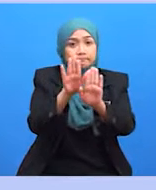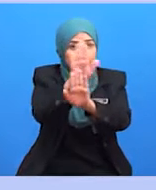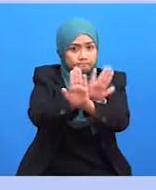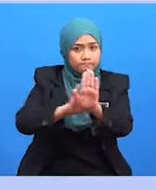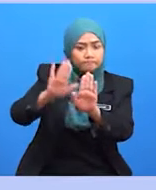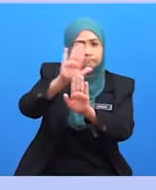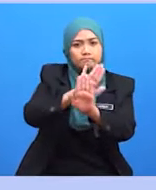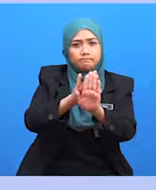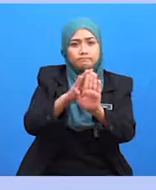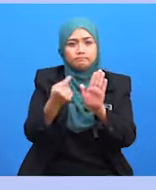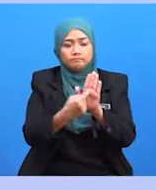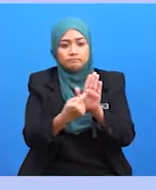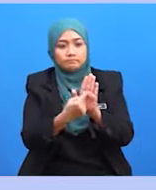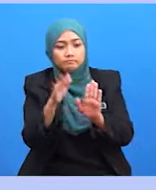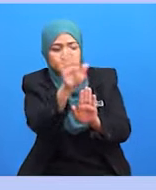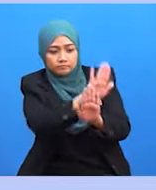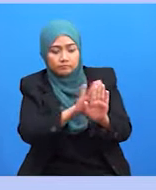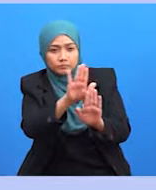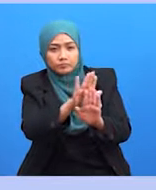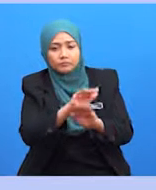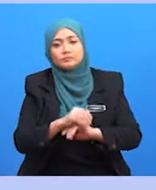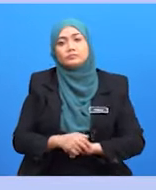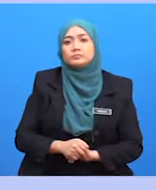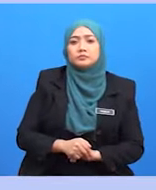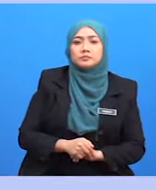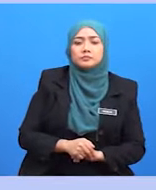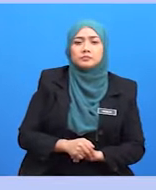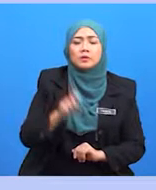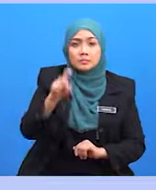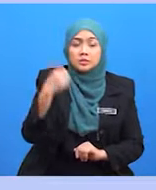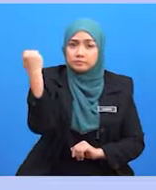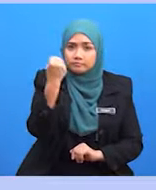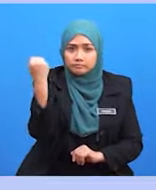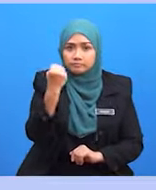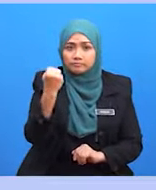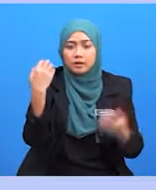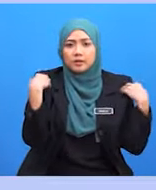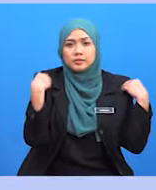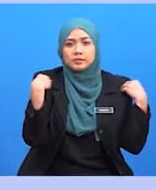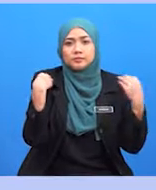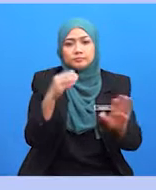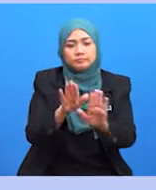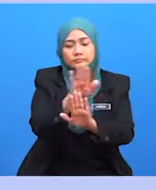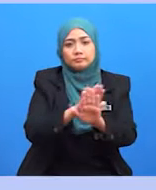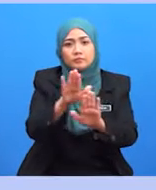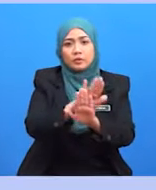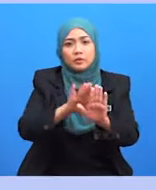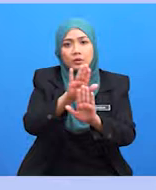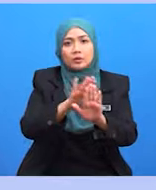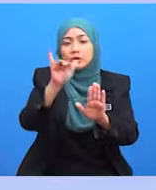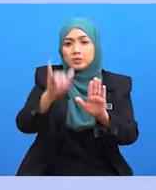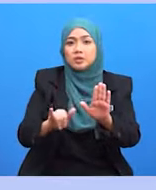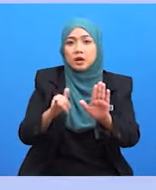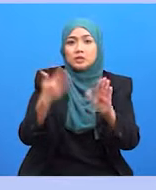tidak anda jangkakan. Pastikan sentiasa mempunyai warna logo untuk latar belakang